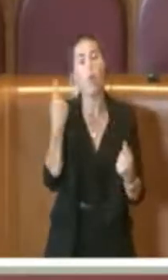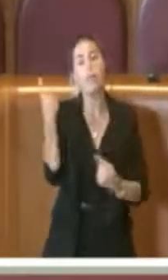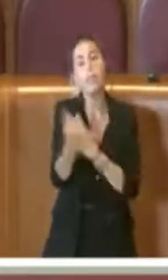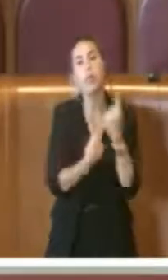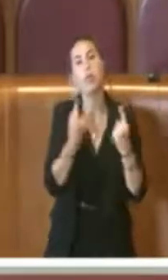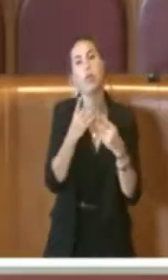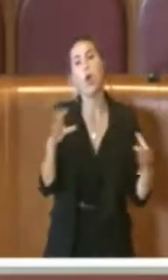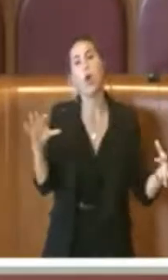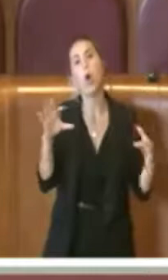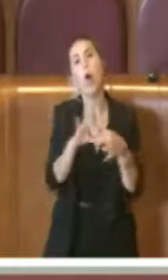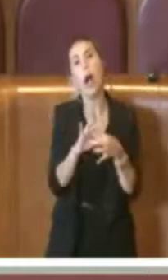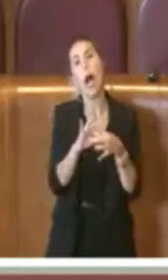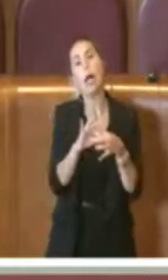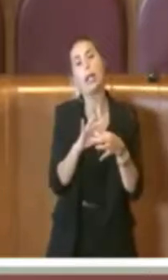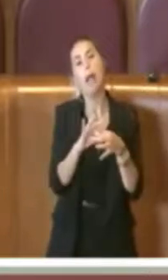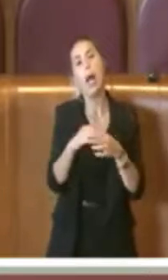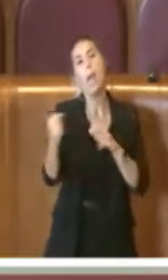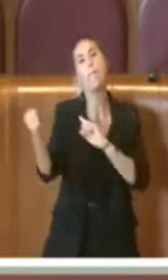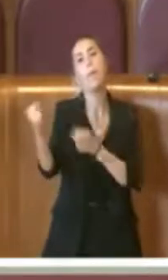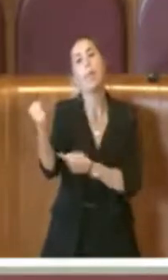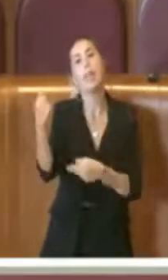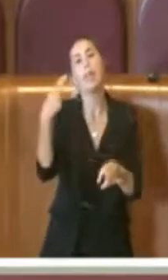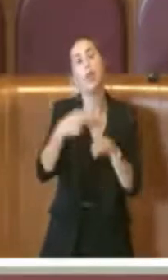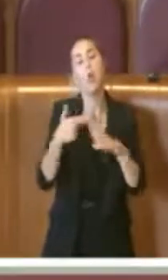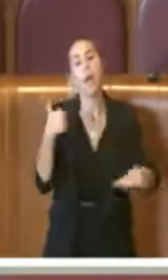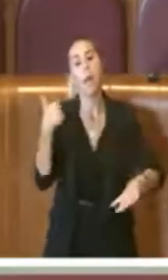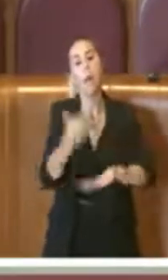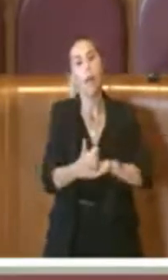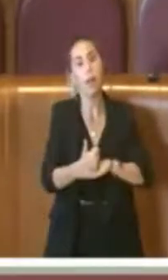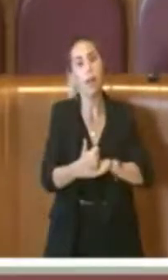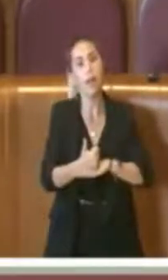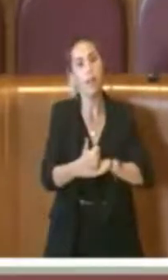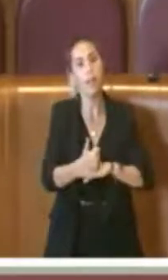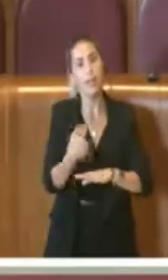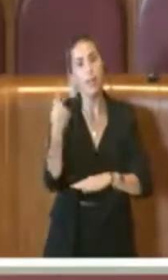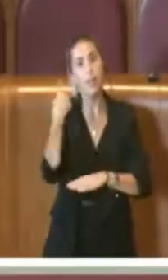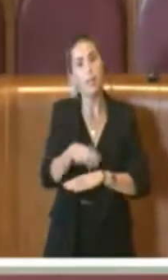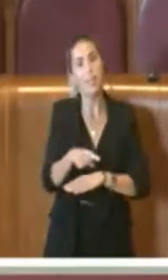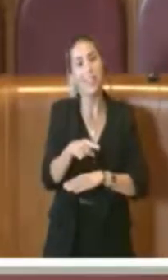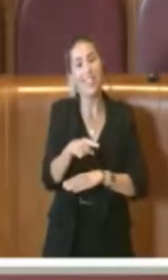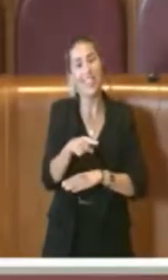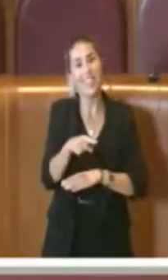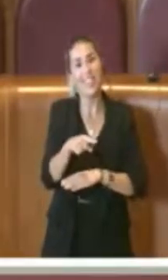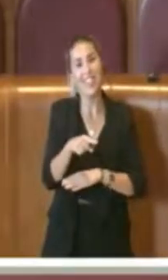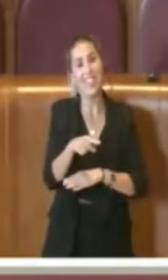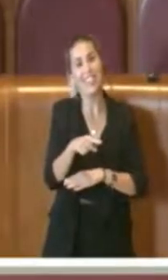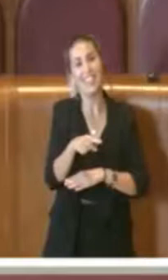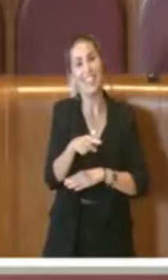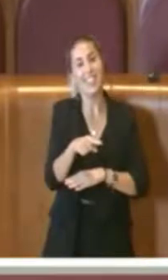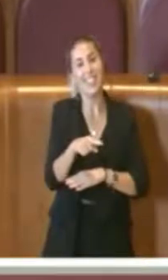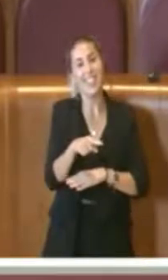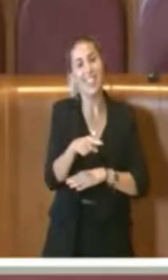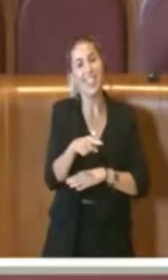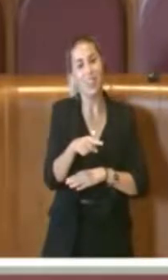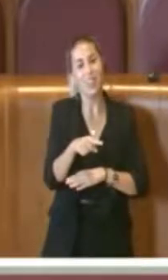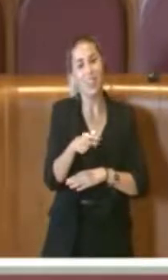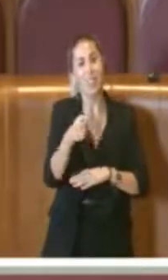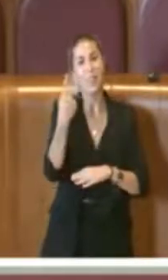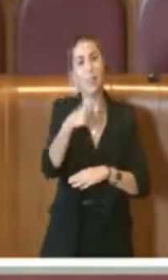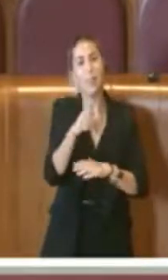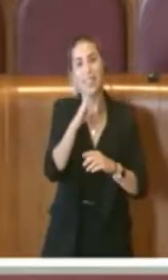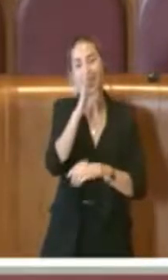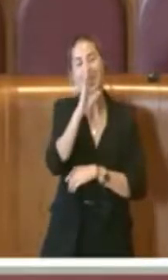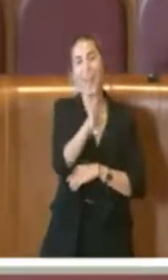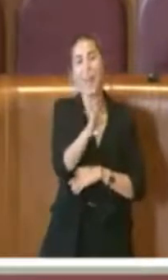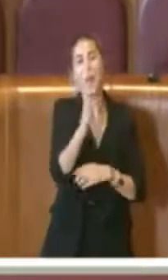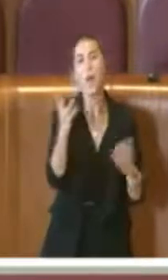dei poteri per Roma Capitale. Detto questo, insomma questa delibera va proprio nella direzione, come abbiamo